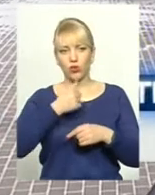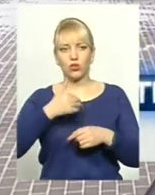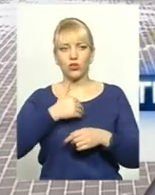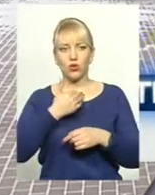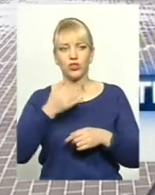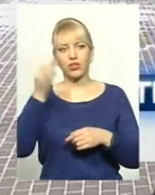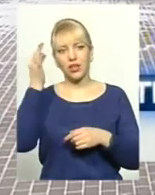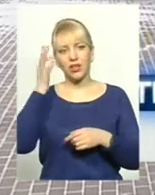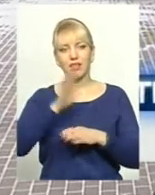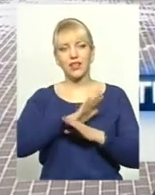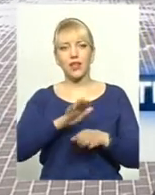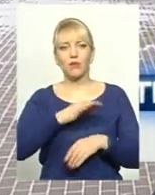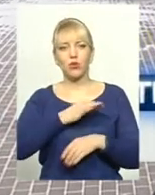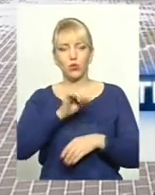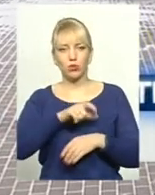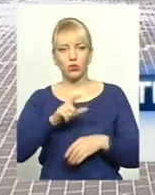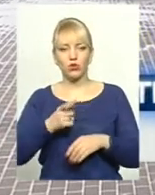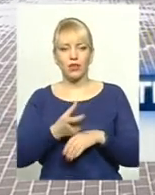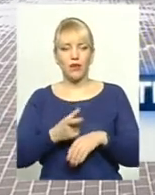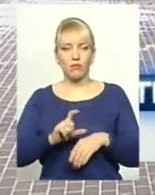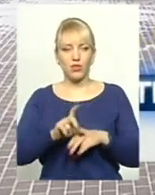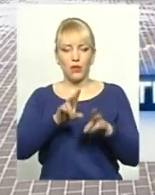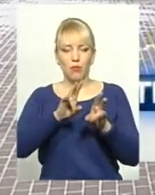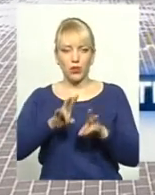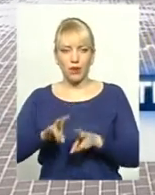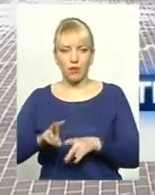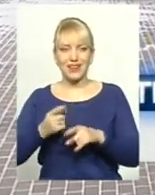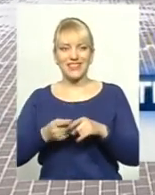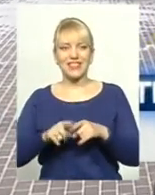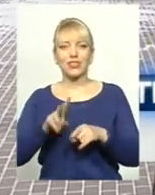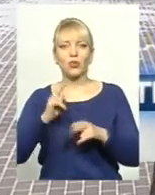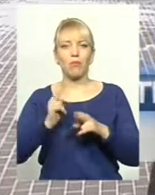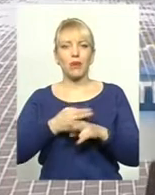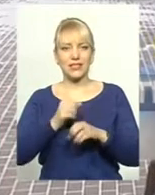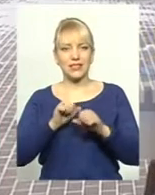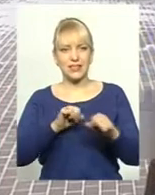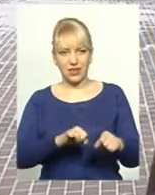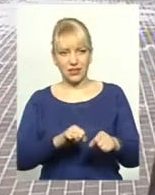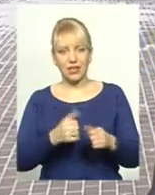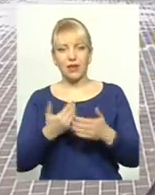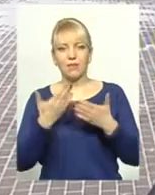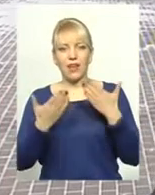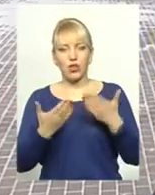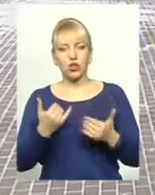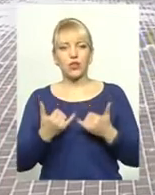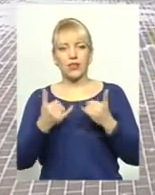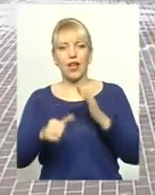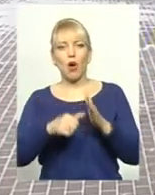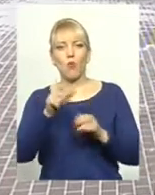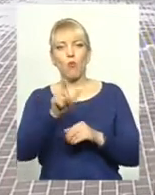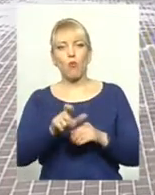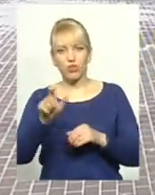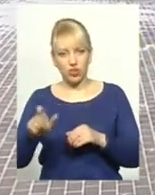небайдужим, що найбільше потерпають ті, хто найбеззахисніше. Якщо для бомжів роблять якісь